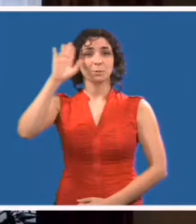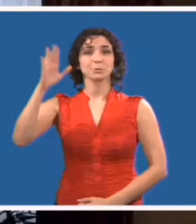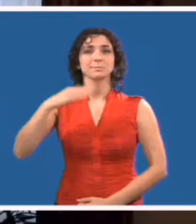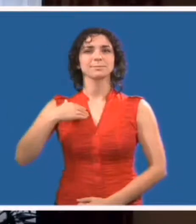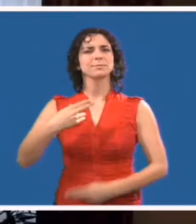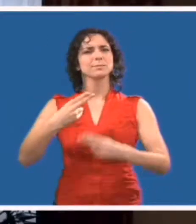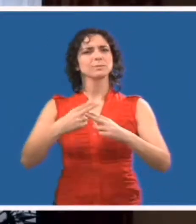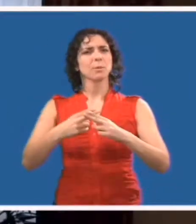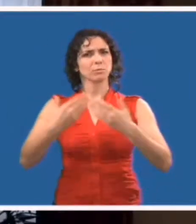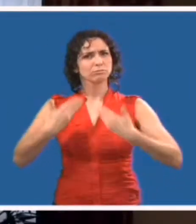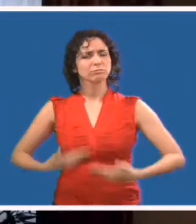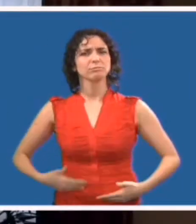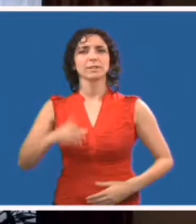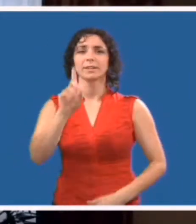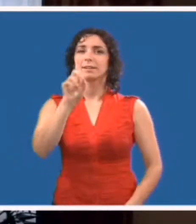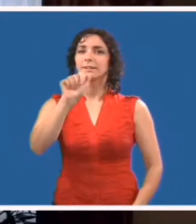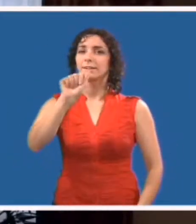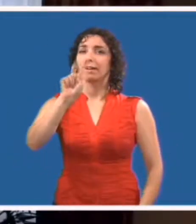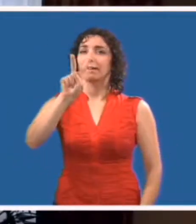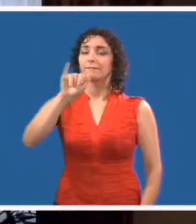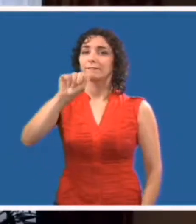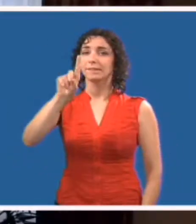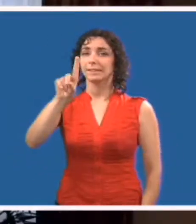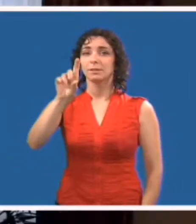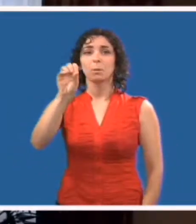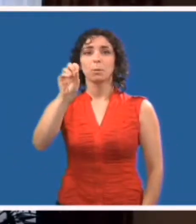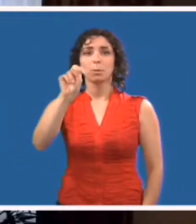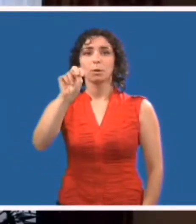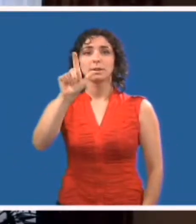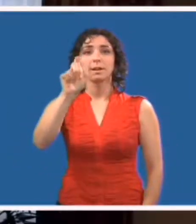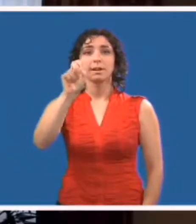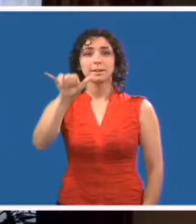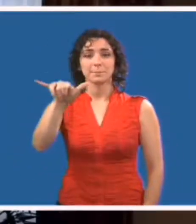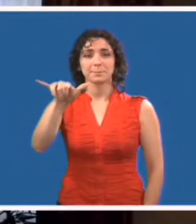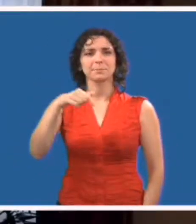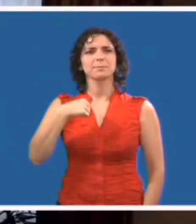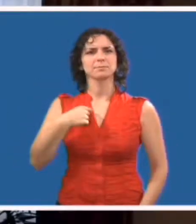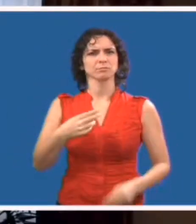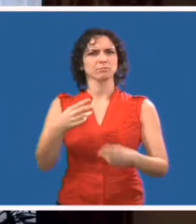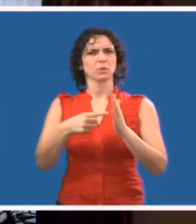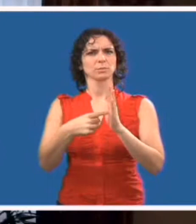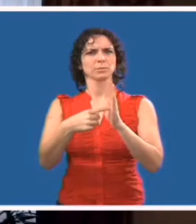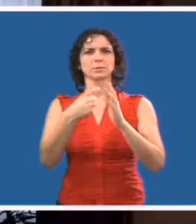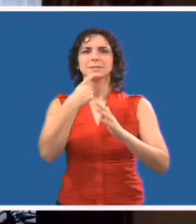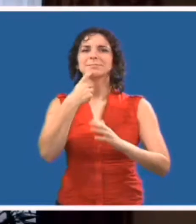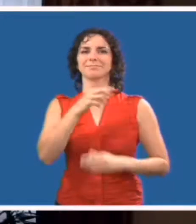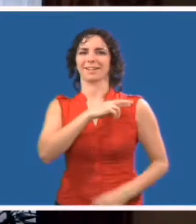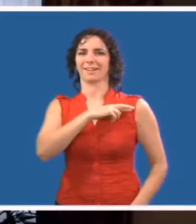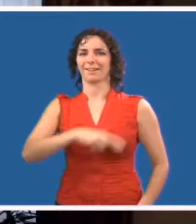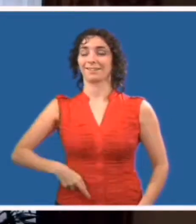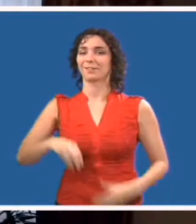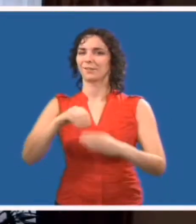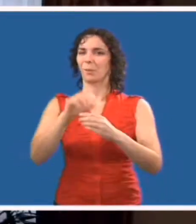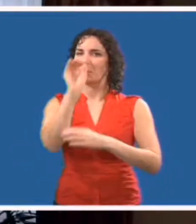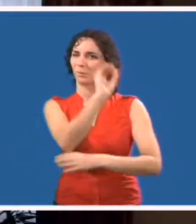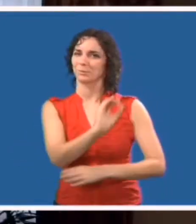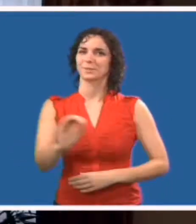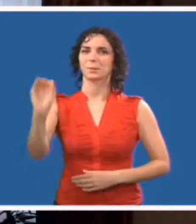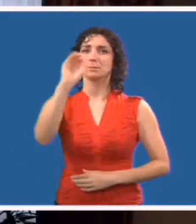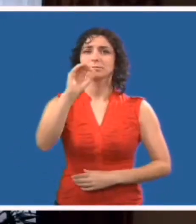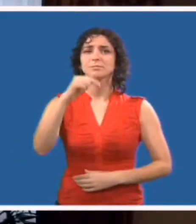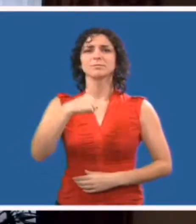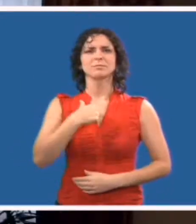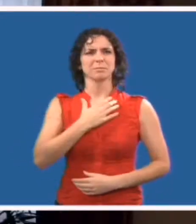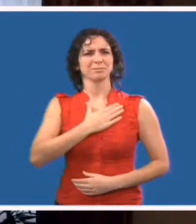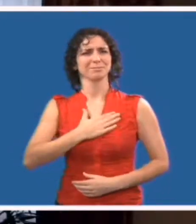Bonjour, je suis David Hanley, en qualité de représentant de la Rennes en Ontario. J'ai le plaisir